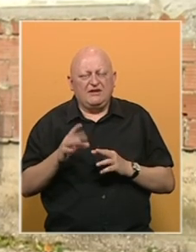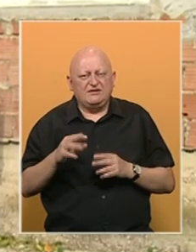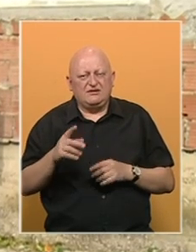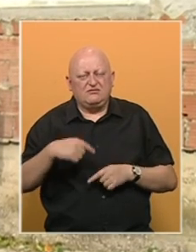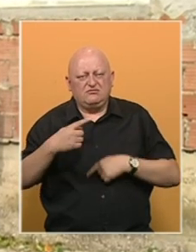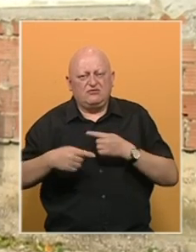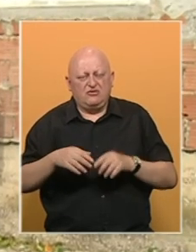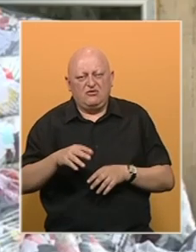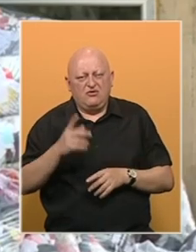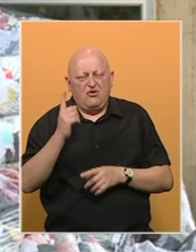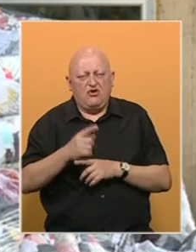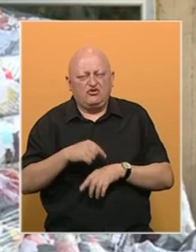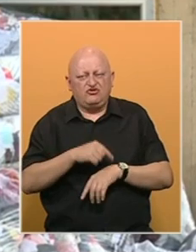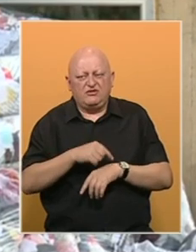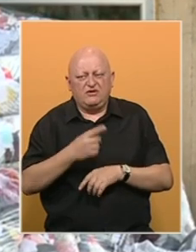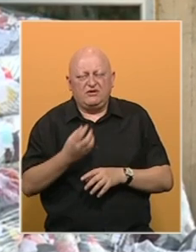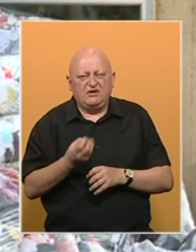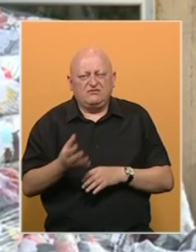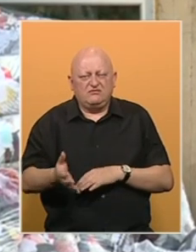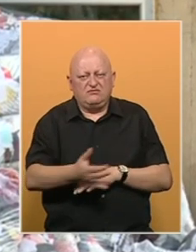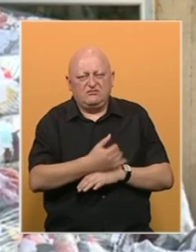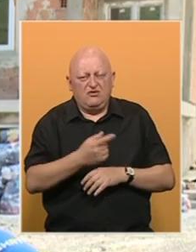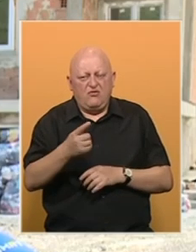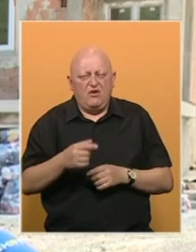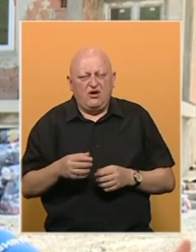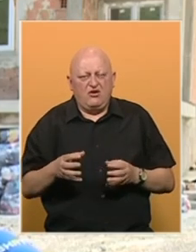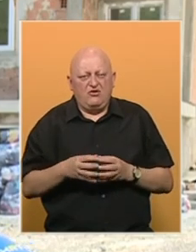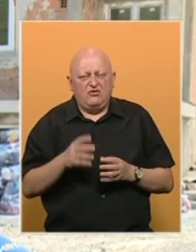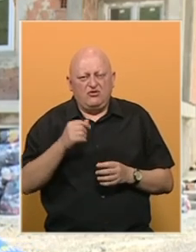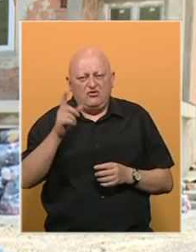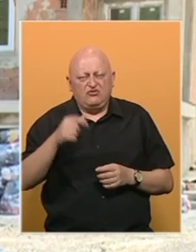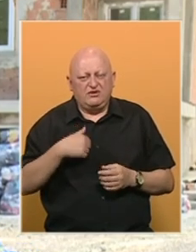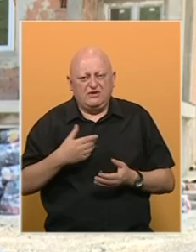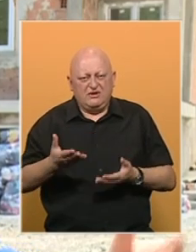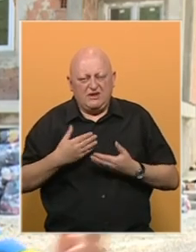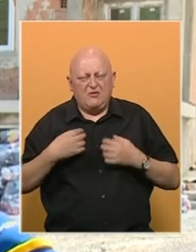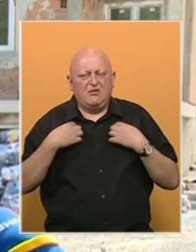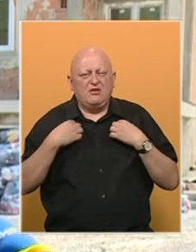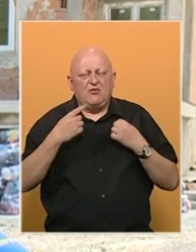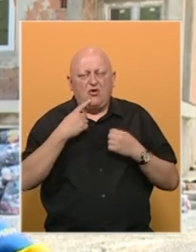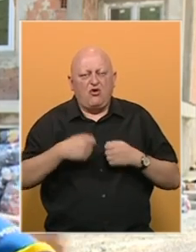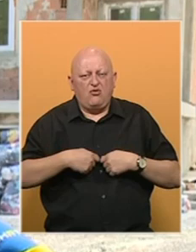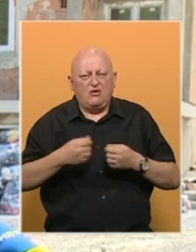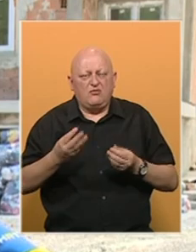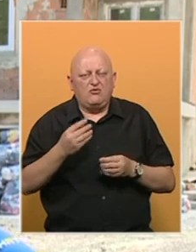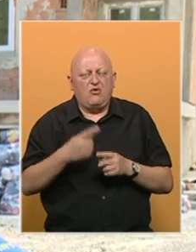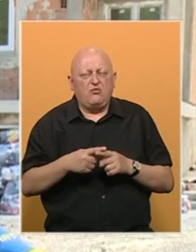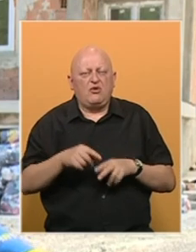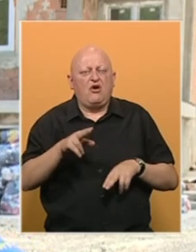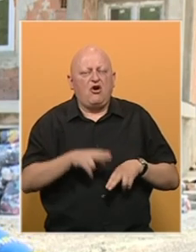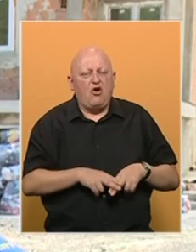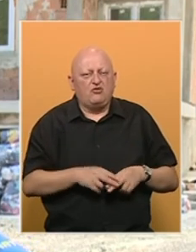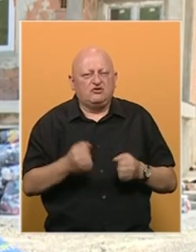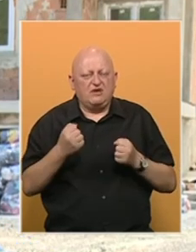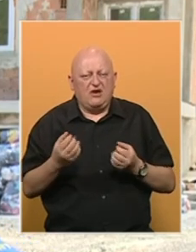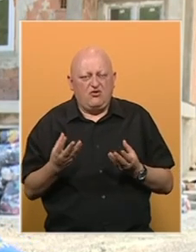Recikliranje je već određeno vrijeme i jedan od izvora prihoda ovog udruženja. Pošto ljudi nama daju tekstil koji mi dijelimo, ali puno puta opet ostane ga